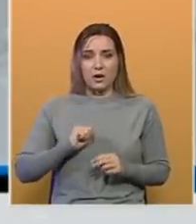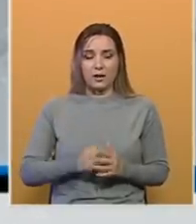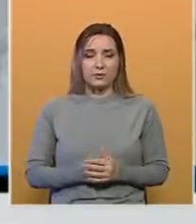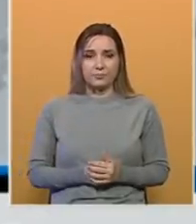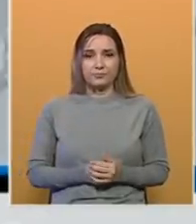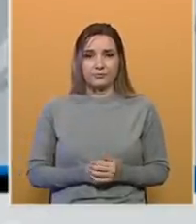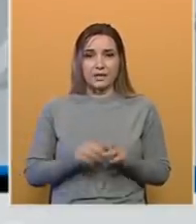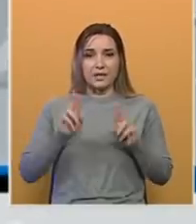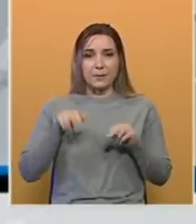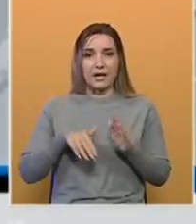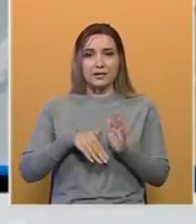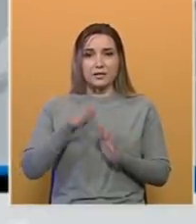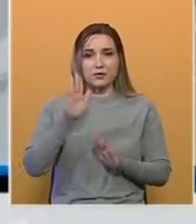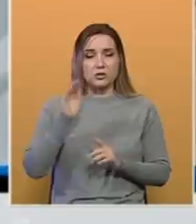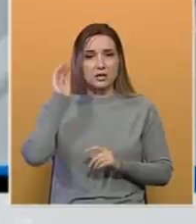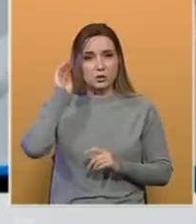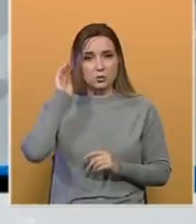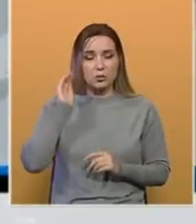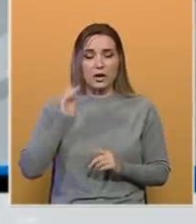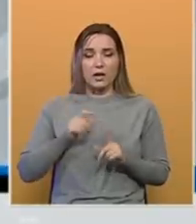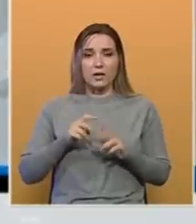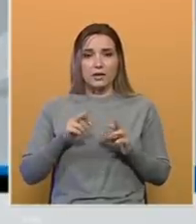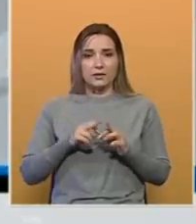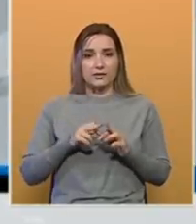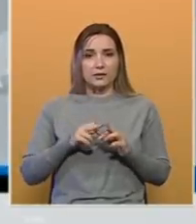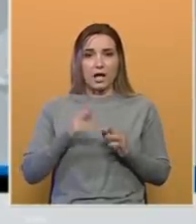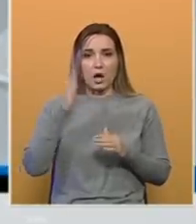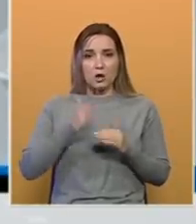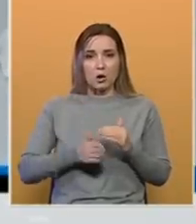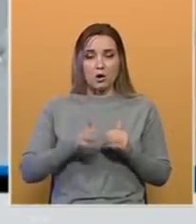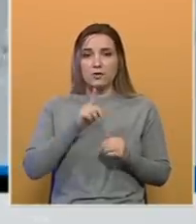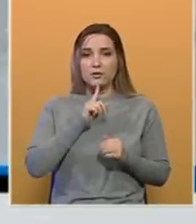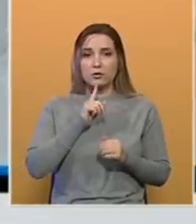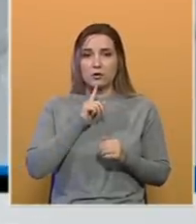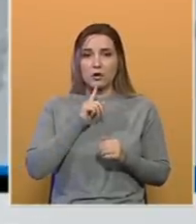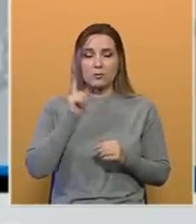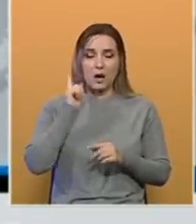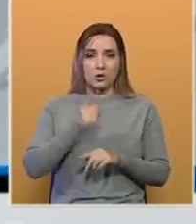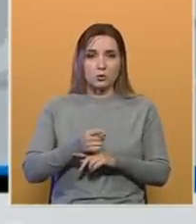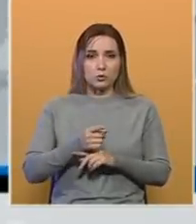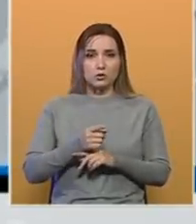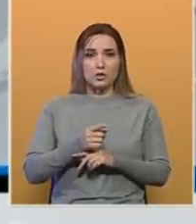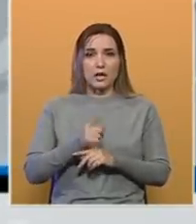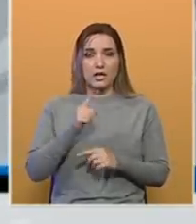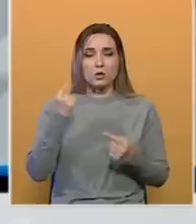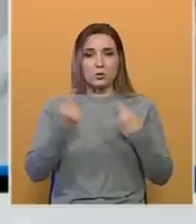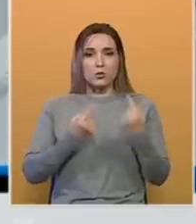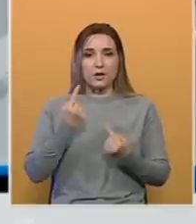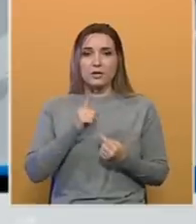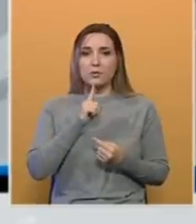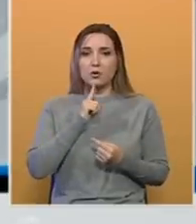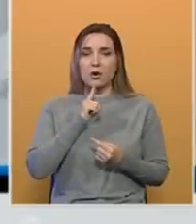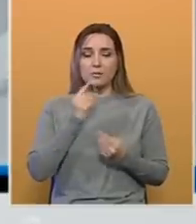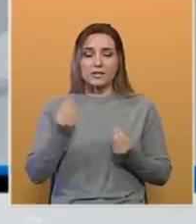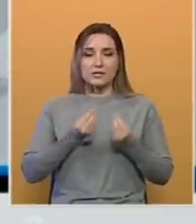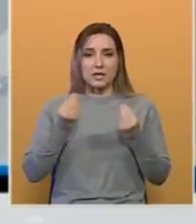imati više sluha da rokovi u kojima odlučuje i uvjeti pod kojima se